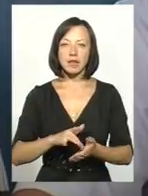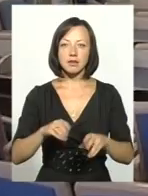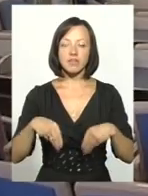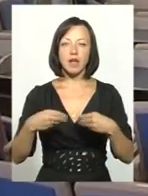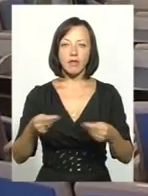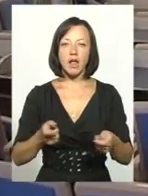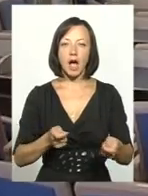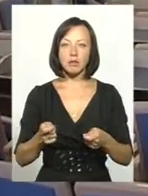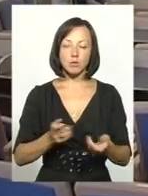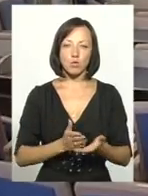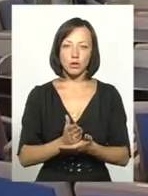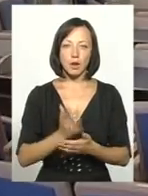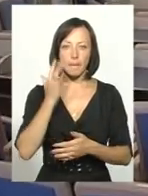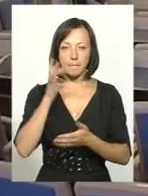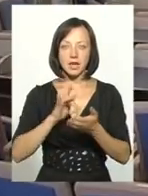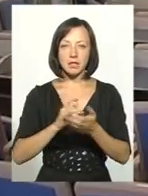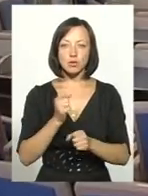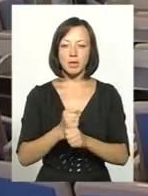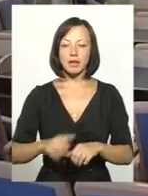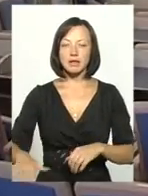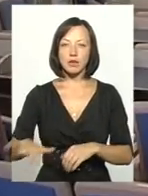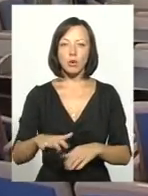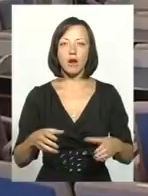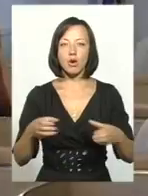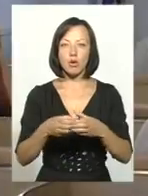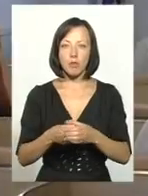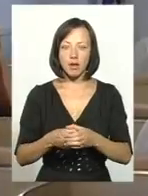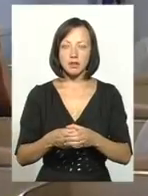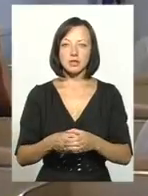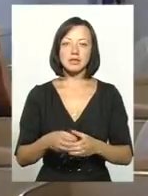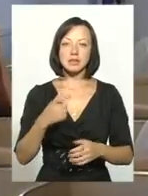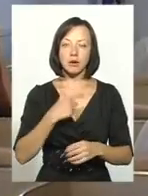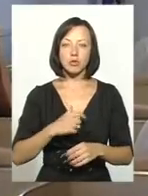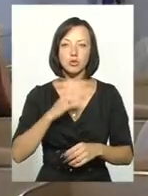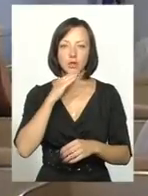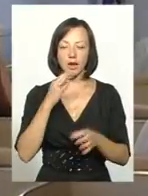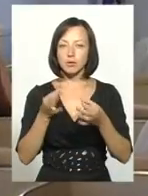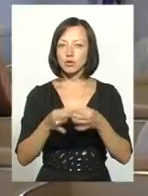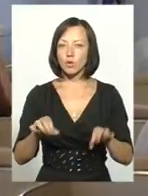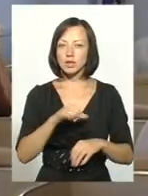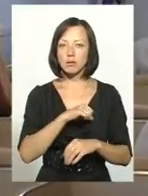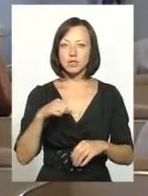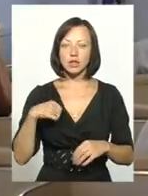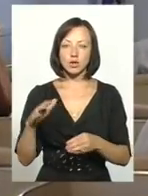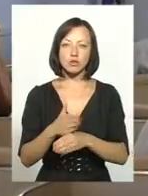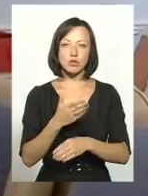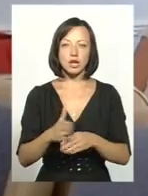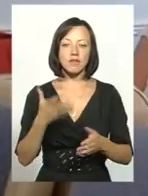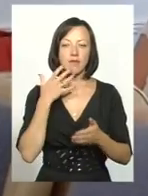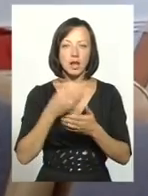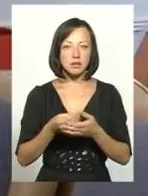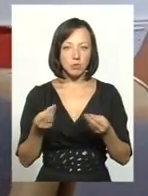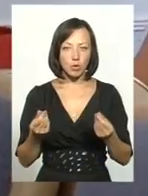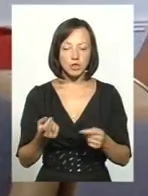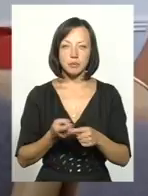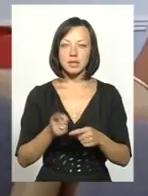Мета децентралізації – зробити територіальні громади самодостатніми. Зокрема, дозволити їм самостійно розпоряджатися власними коштами.